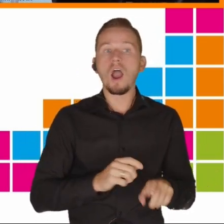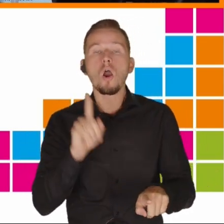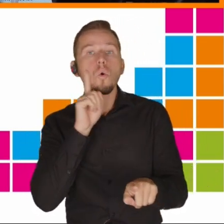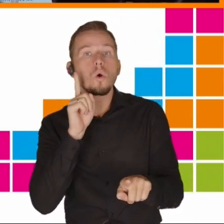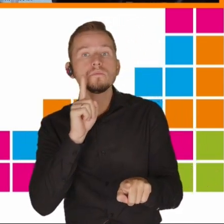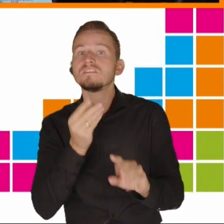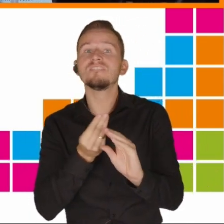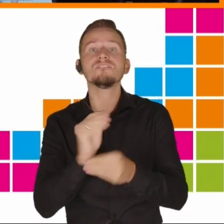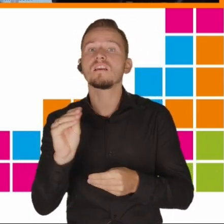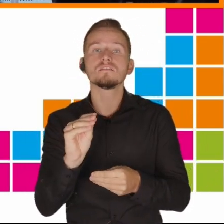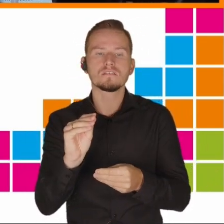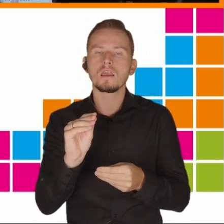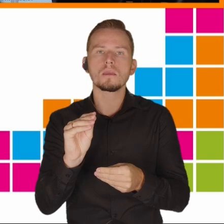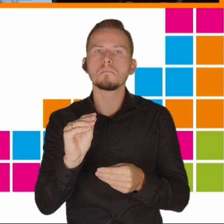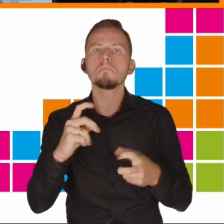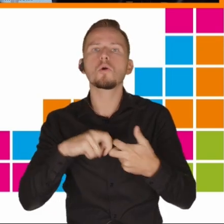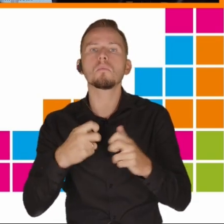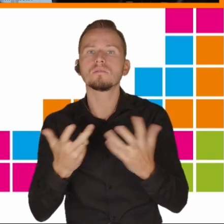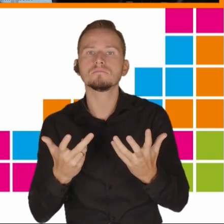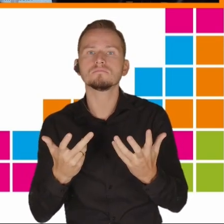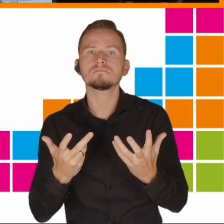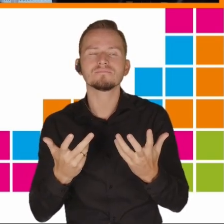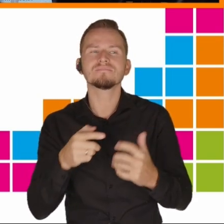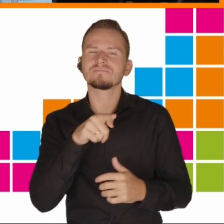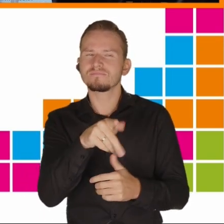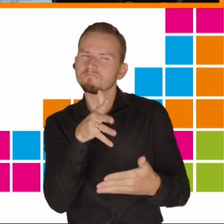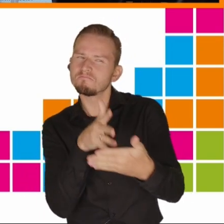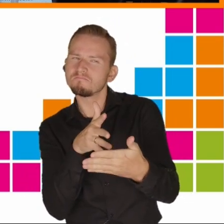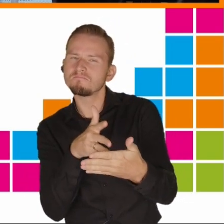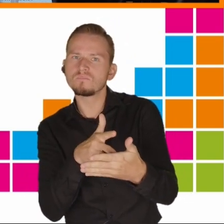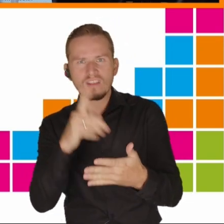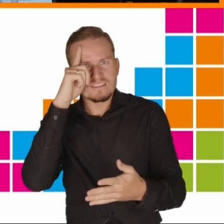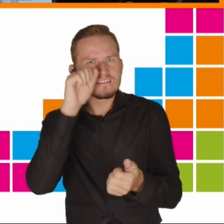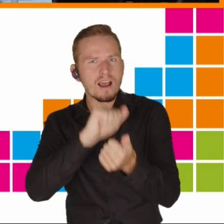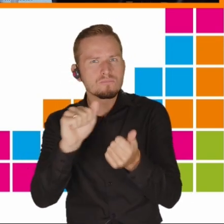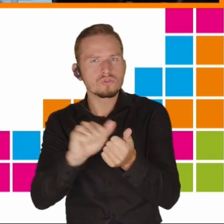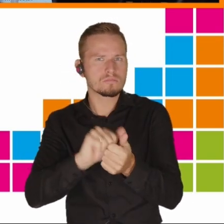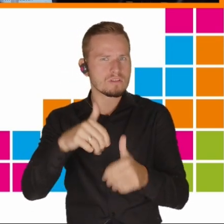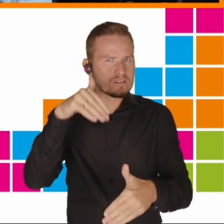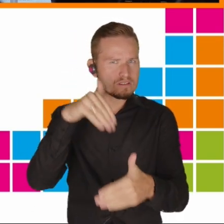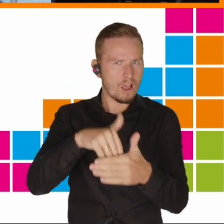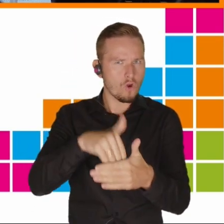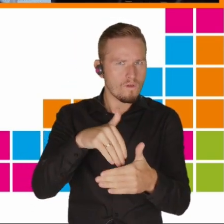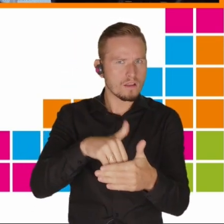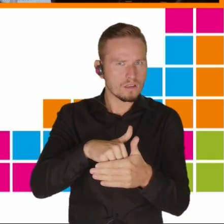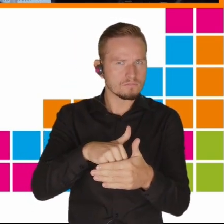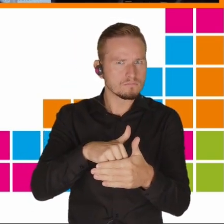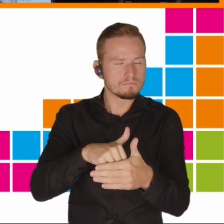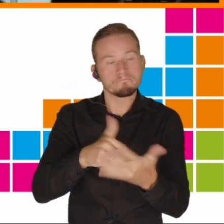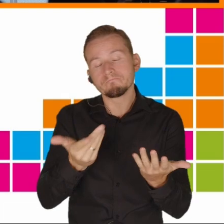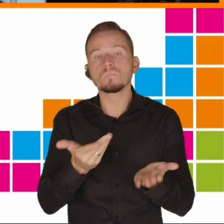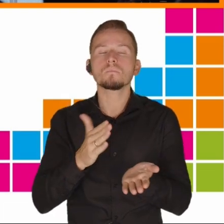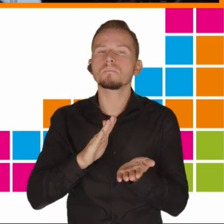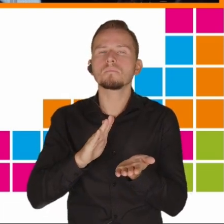dużo częściej otrzymują diagnozę zaburzeń zachowania, na